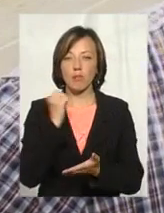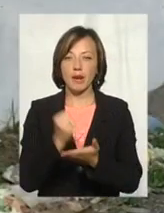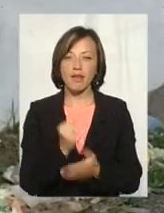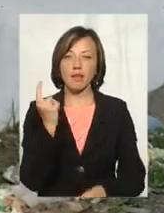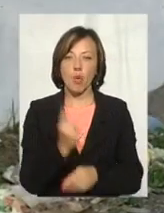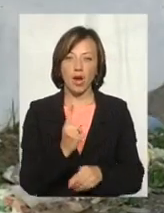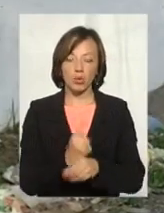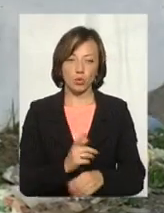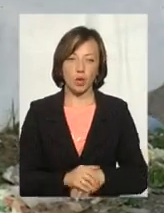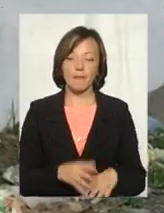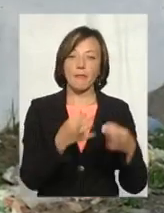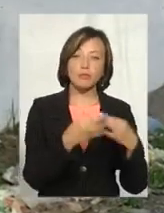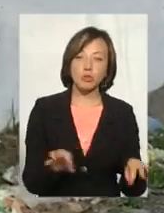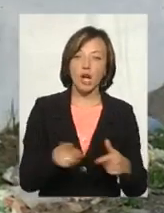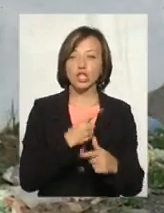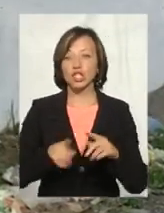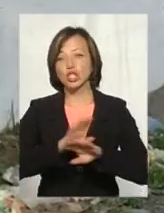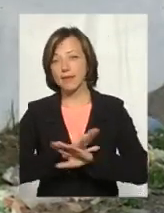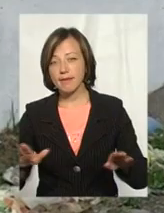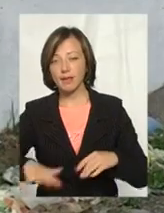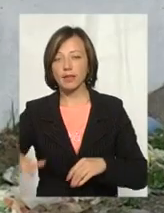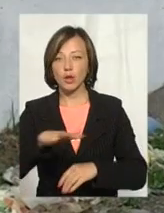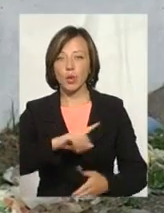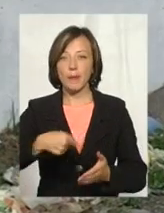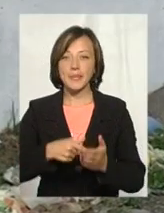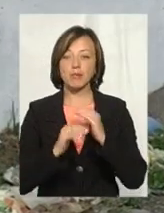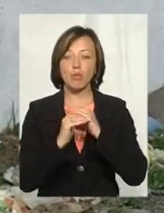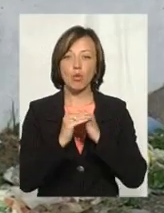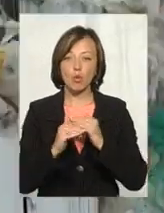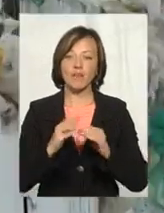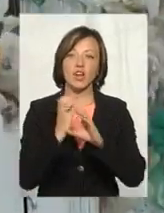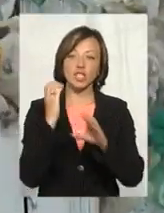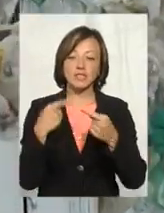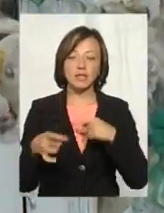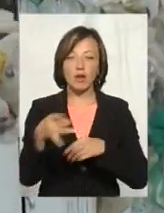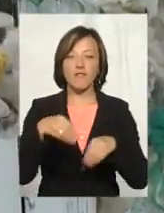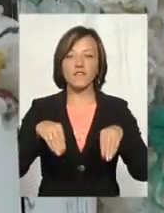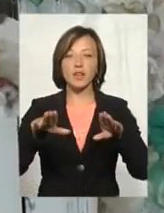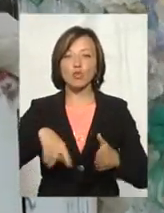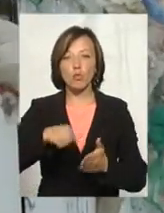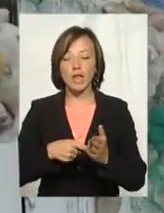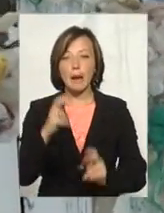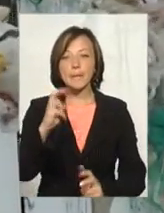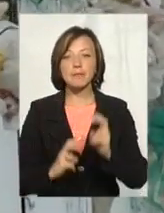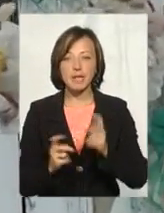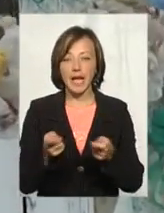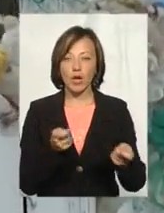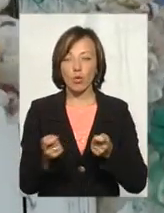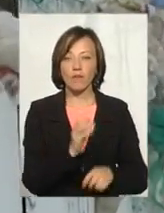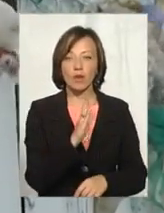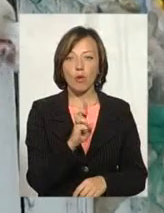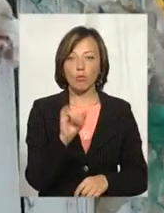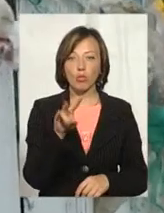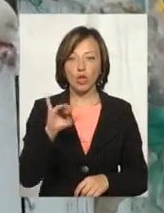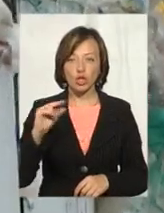мораторій. Впускати чи ні на території міста і полігону вантажівки з іншого регіону вирішують у комбінаті комунальних підприємств, яким керує Володимир